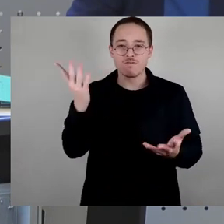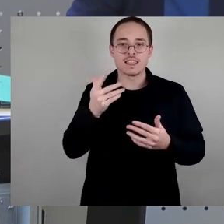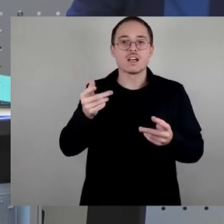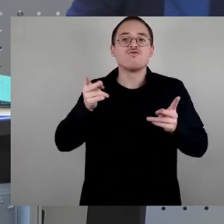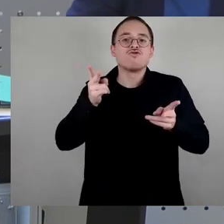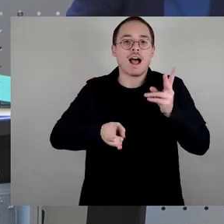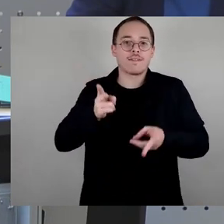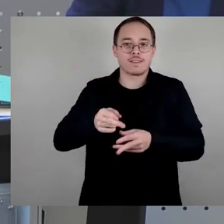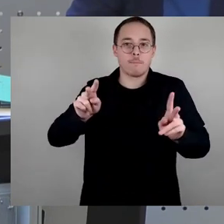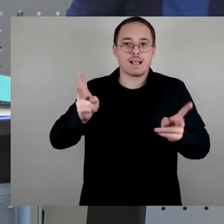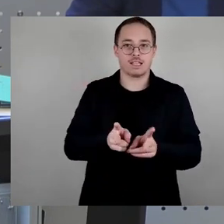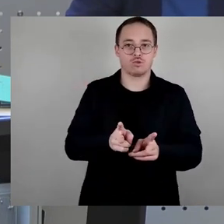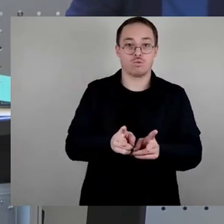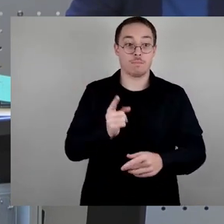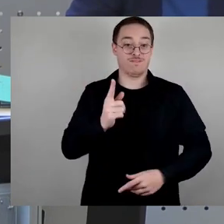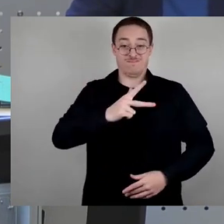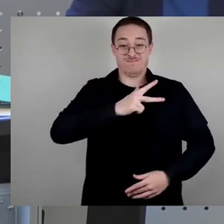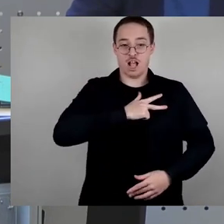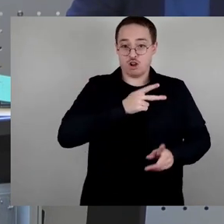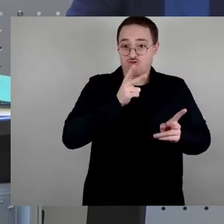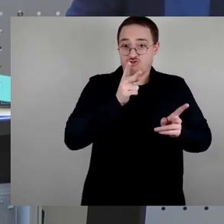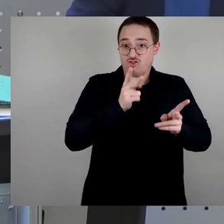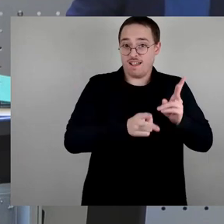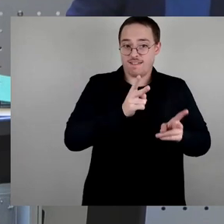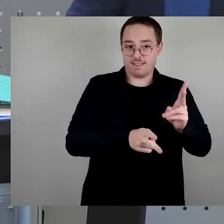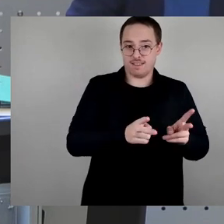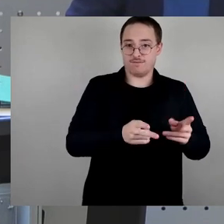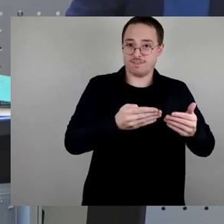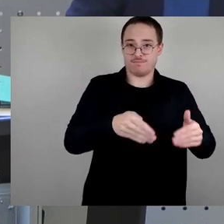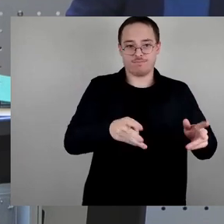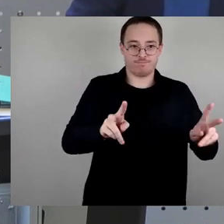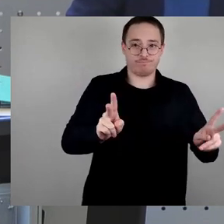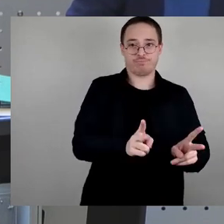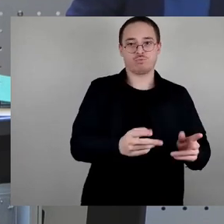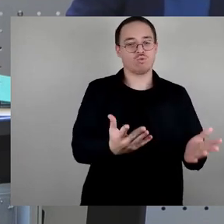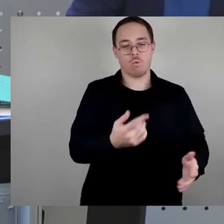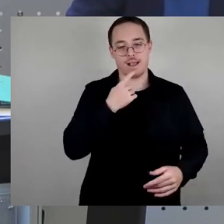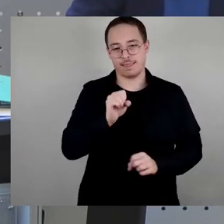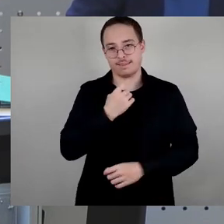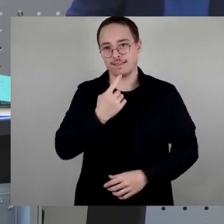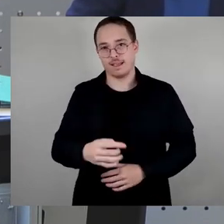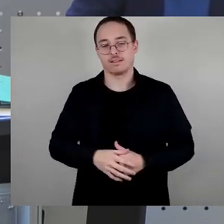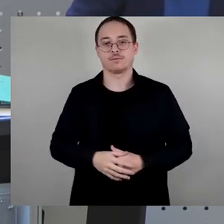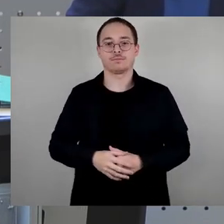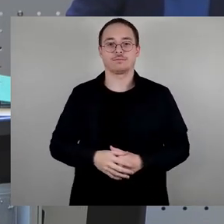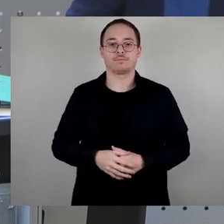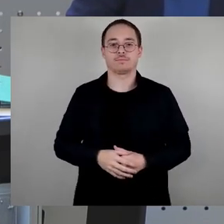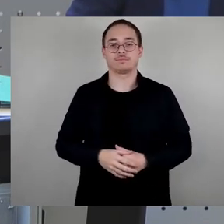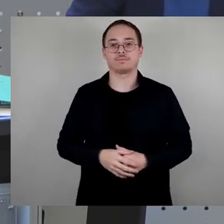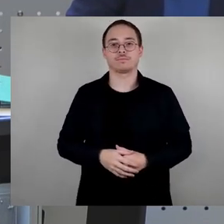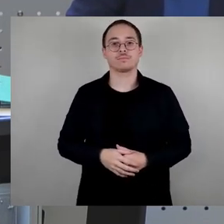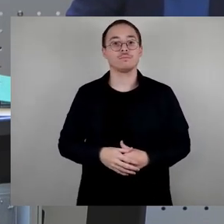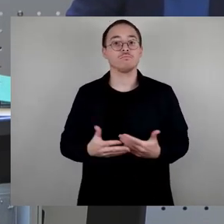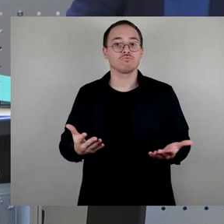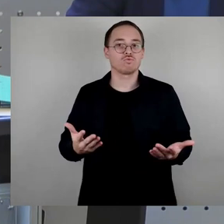verursachten Schadens. Wir als AfD fordern schon seit jeher ein würdiges Gedenken am Dresdner Alpmarkt. Ein anderes Gedenken,